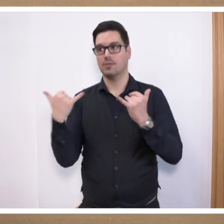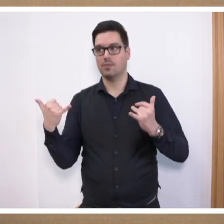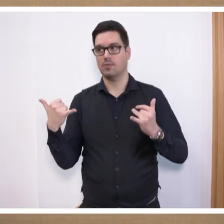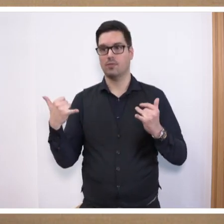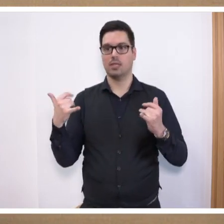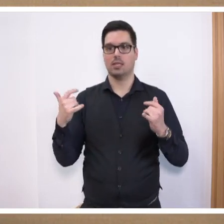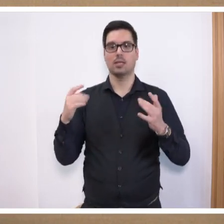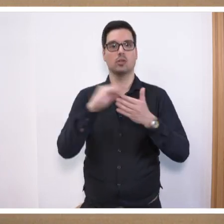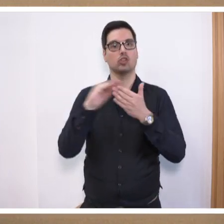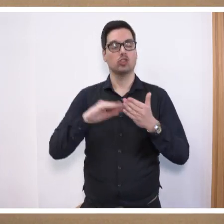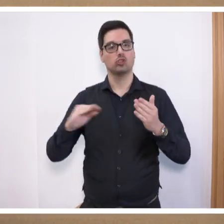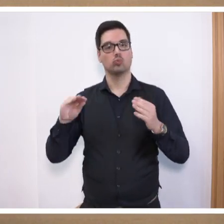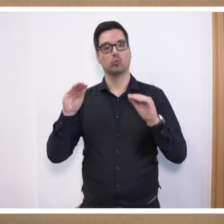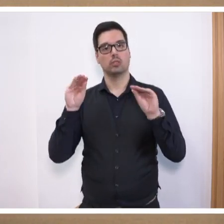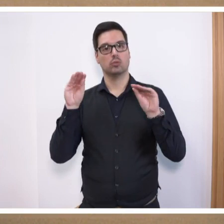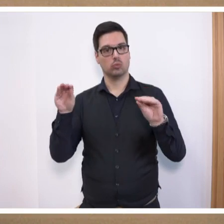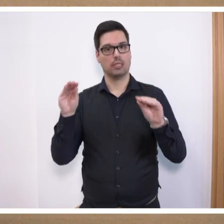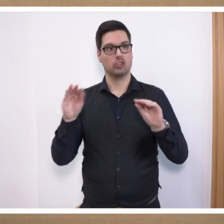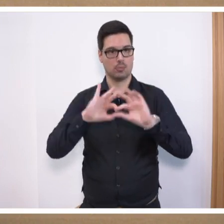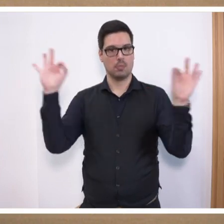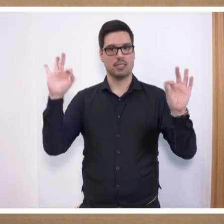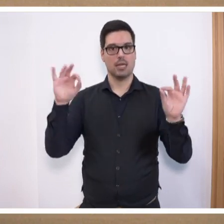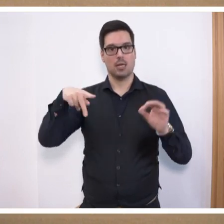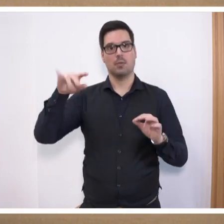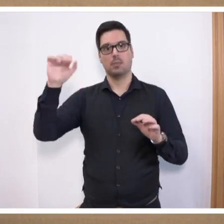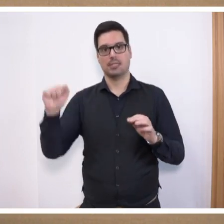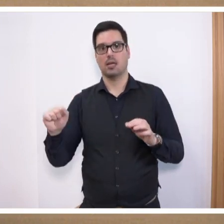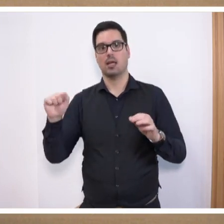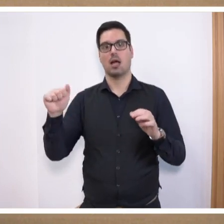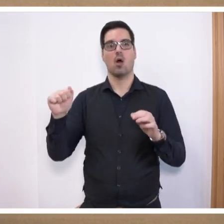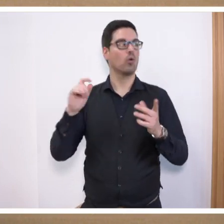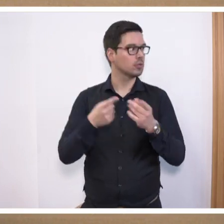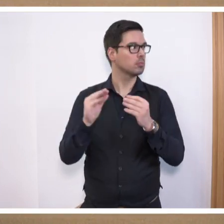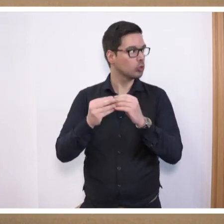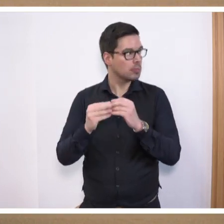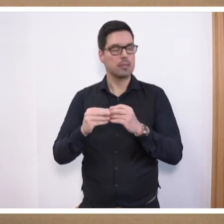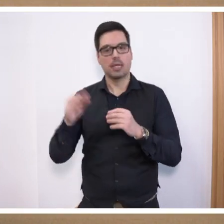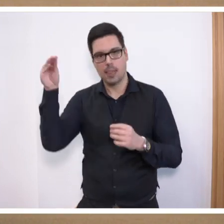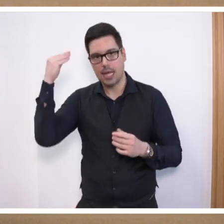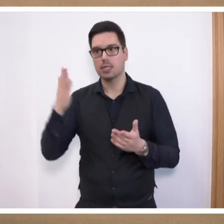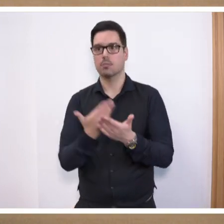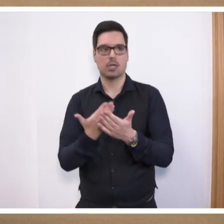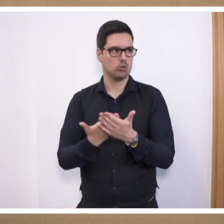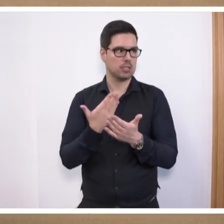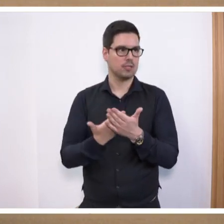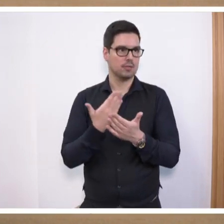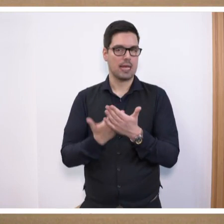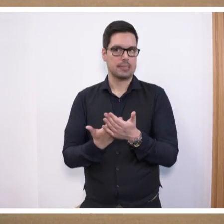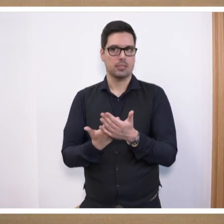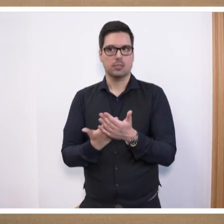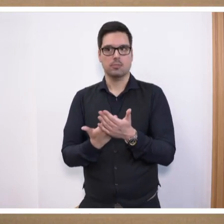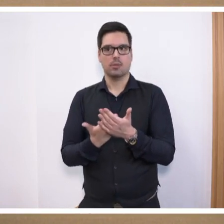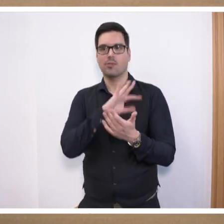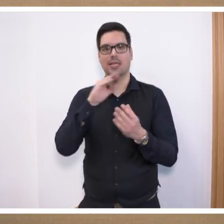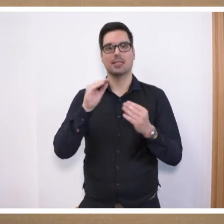werden kann. Die PISA-Studie habe gezeigt, dass Kindern oft Lernanreize fehlen. Beispielsweise würden sich viele Schülerinnen